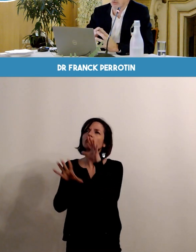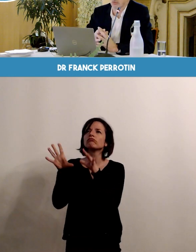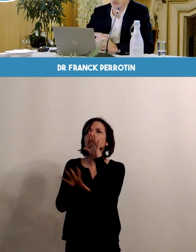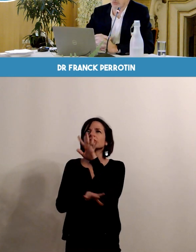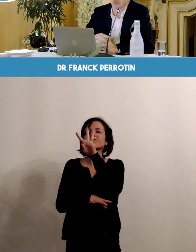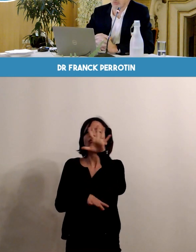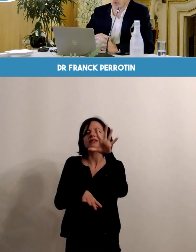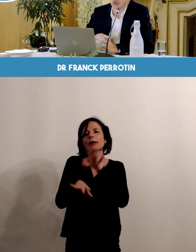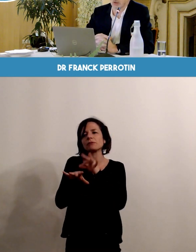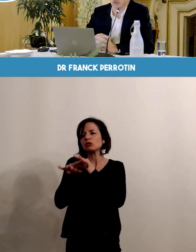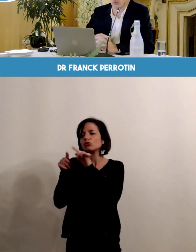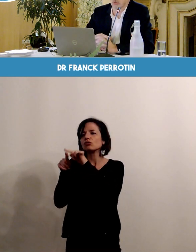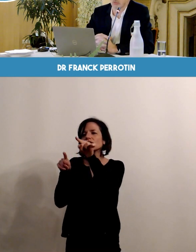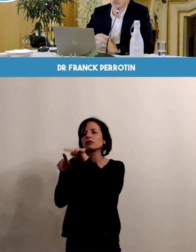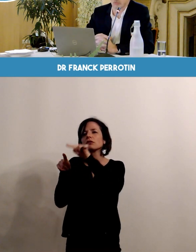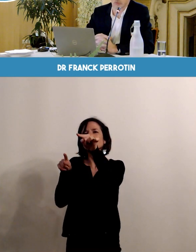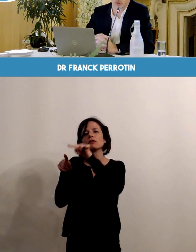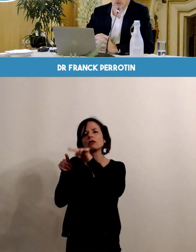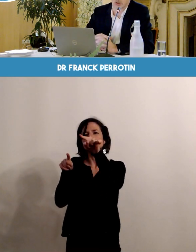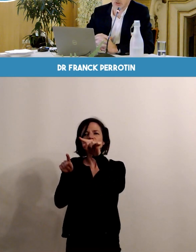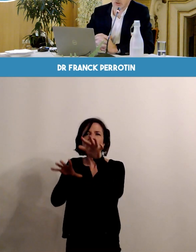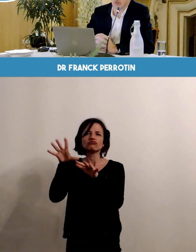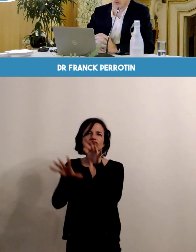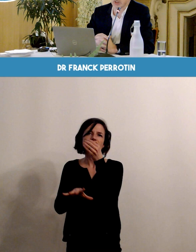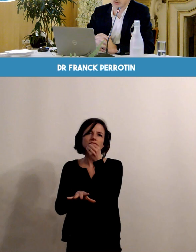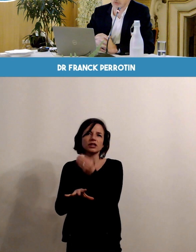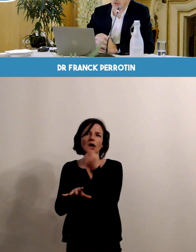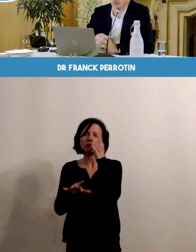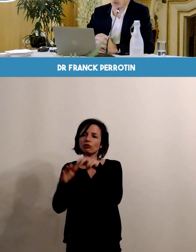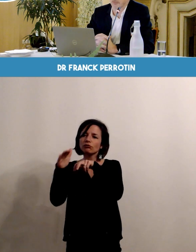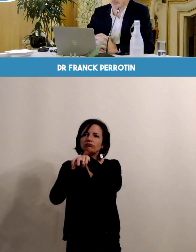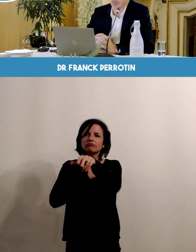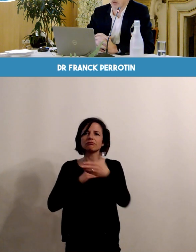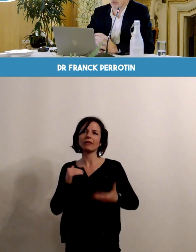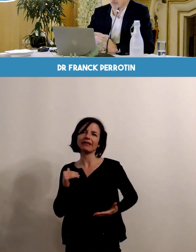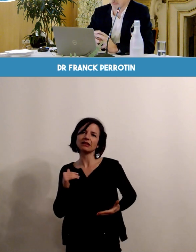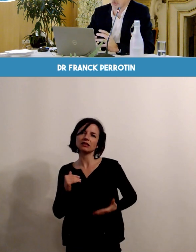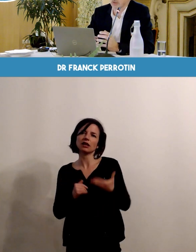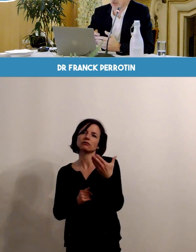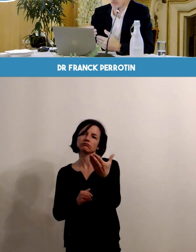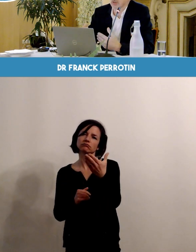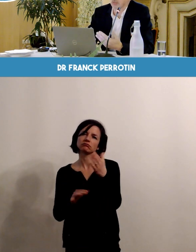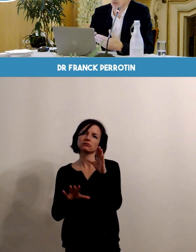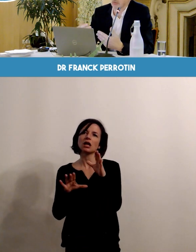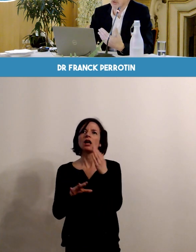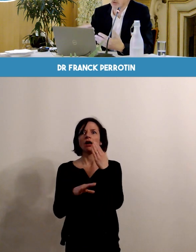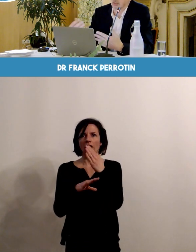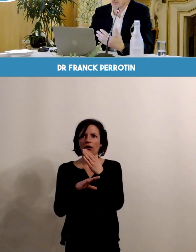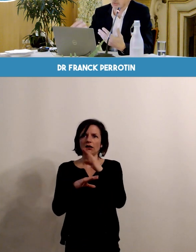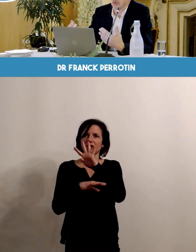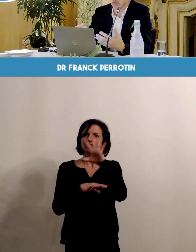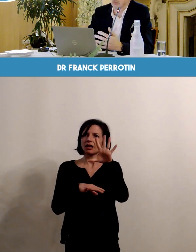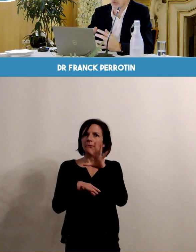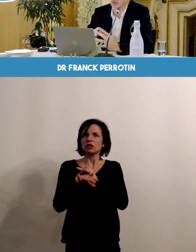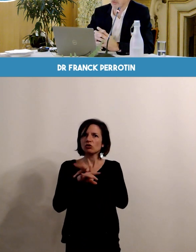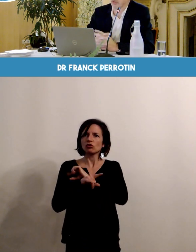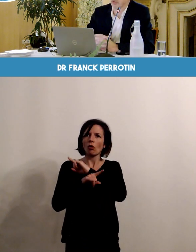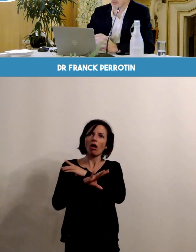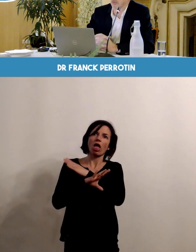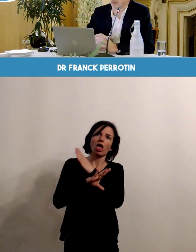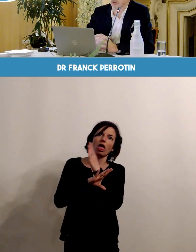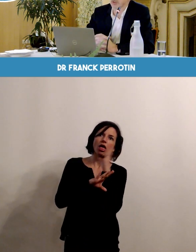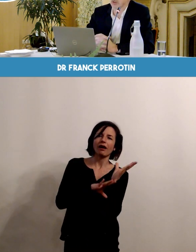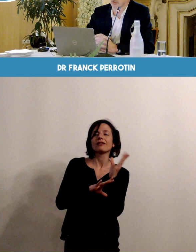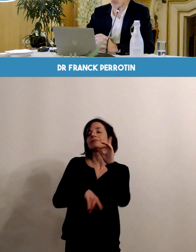minutes, c'est une moyenne de durée qui est raisonnable. Au-delà de 45 minutes, alors